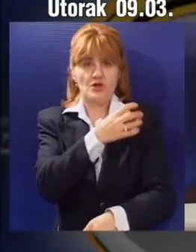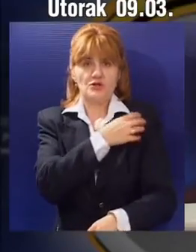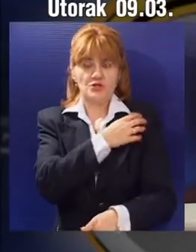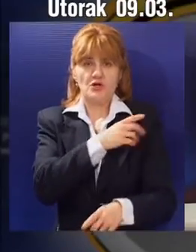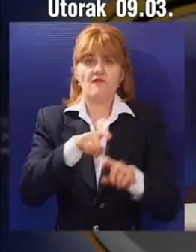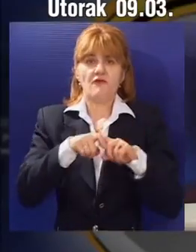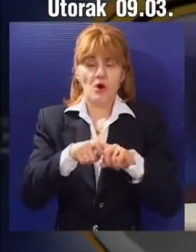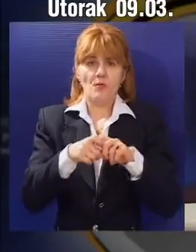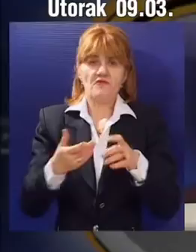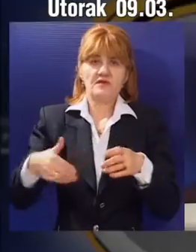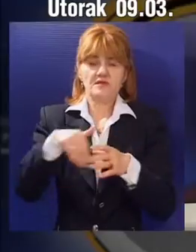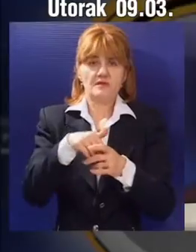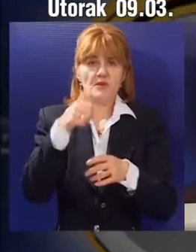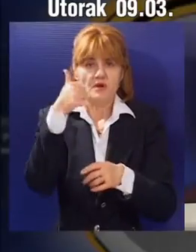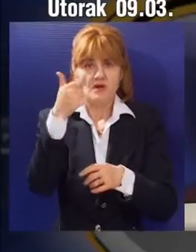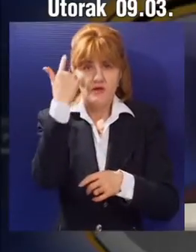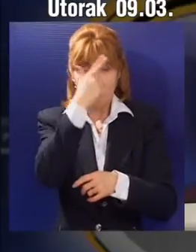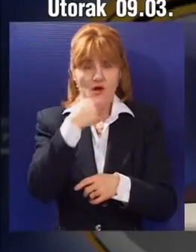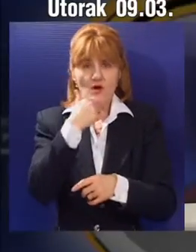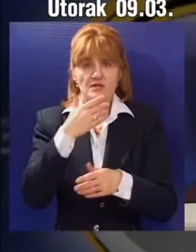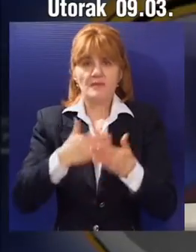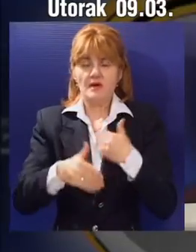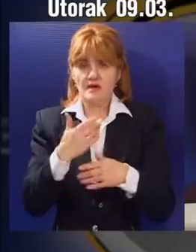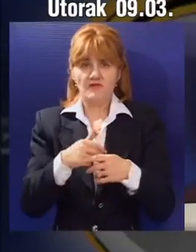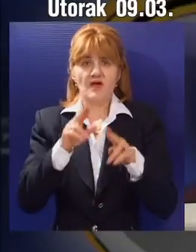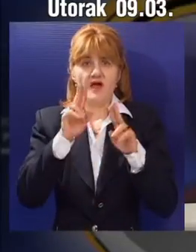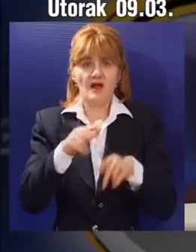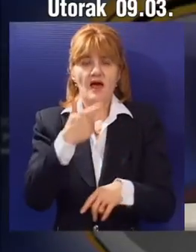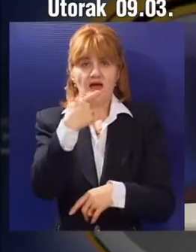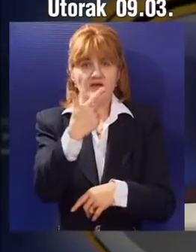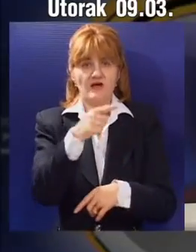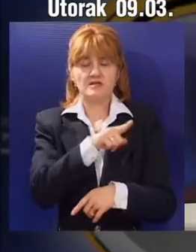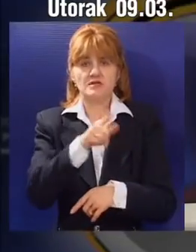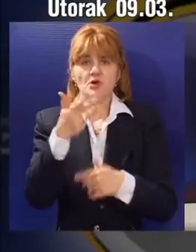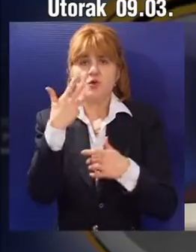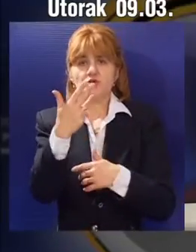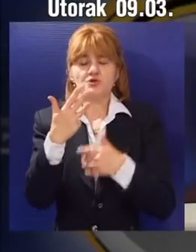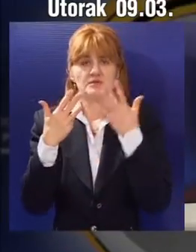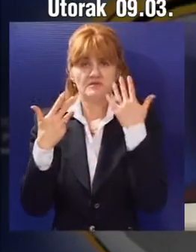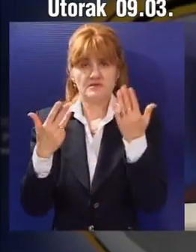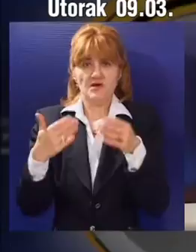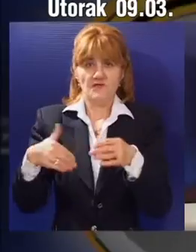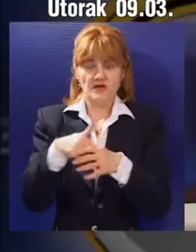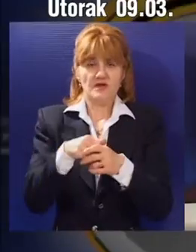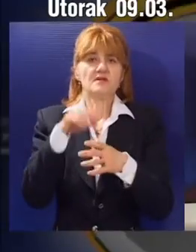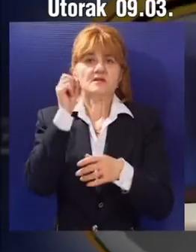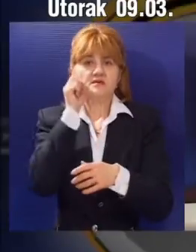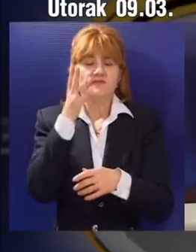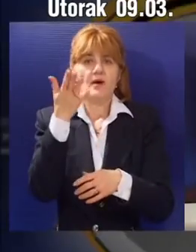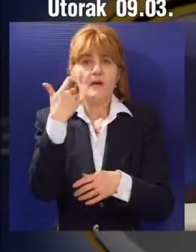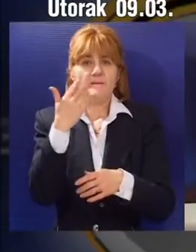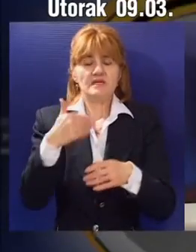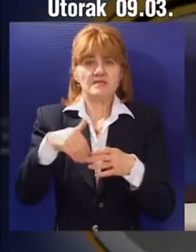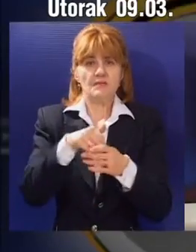su obavezni da zaposle po jednu osobu sa invaliditetom na 20 do 49 zaposlenih, a na svakih 50